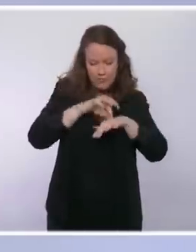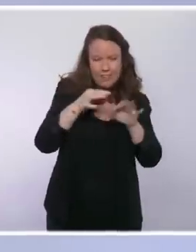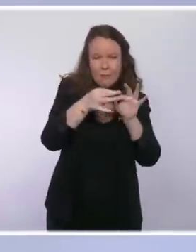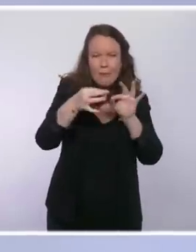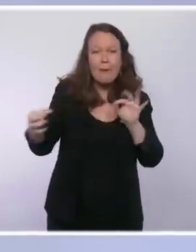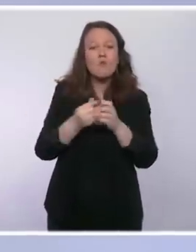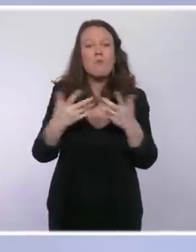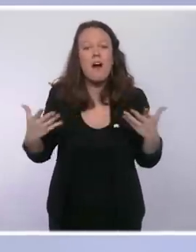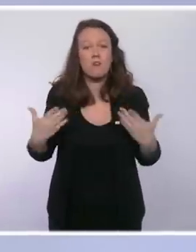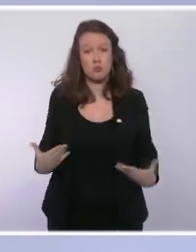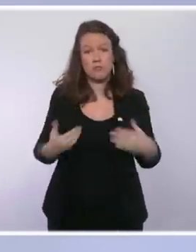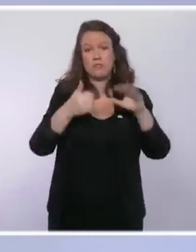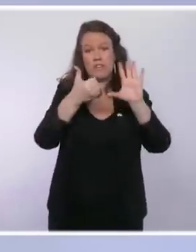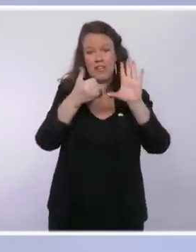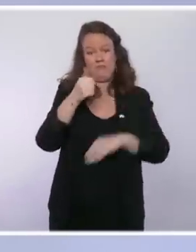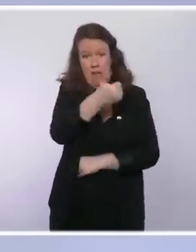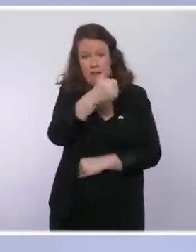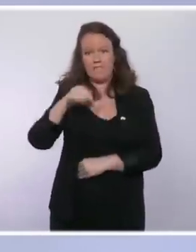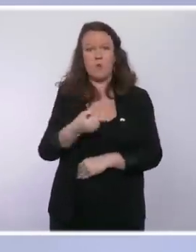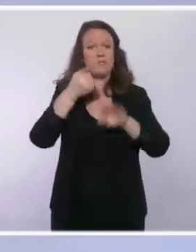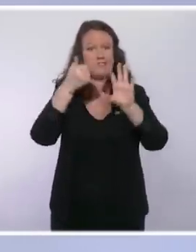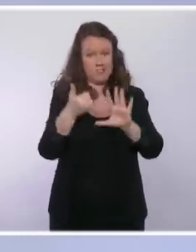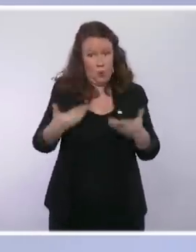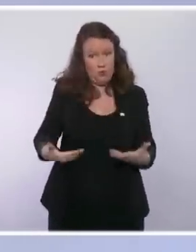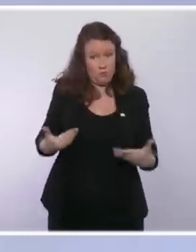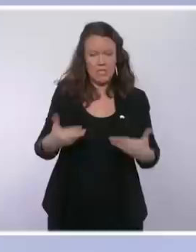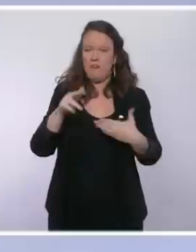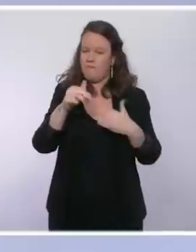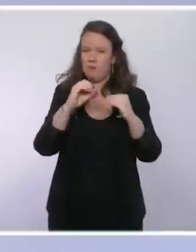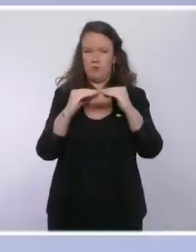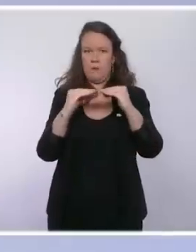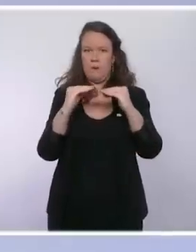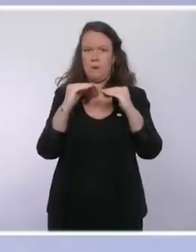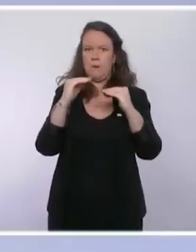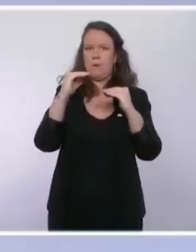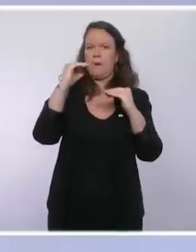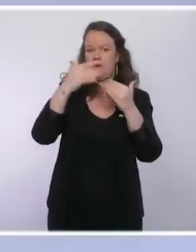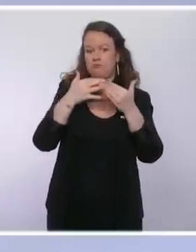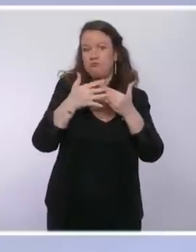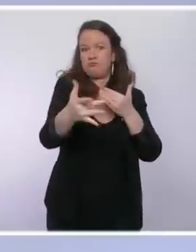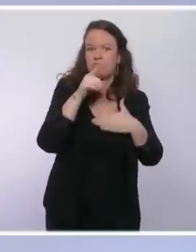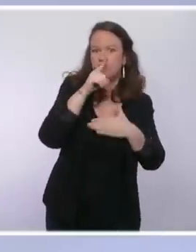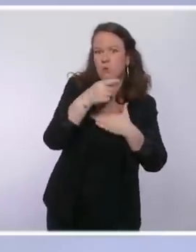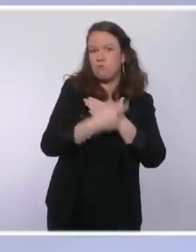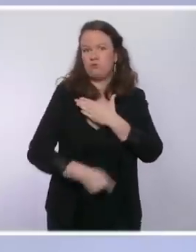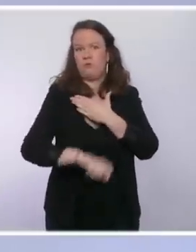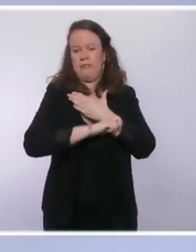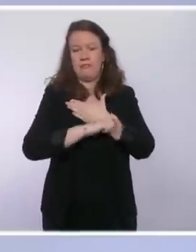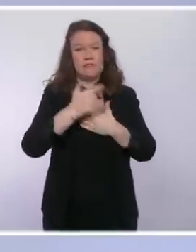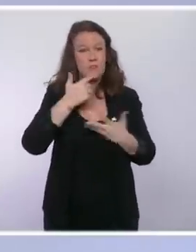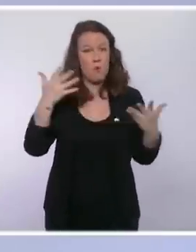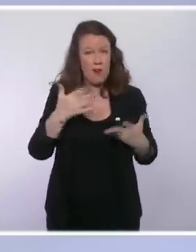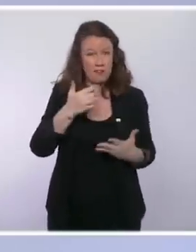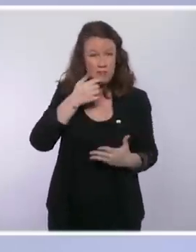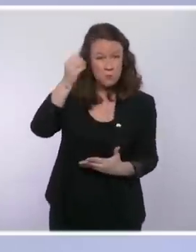et qui devrait très probablement continuer à augmenter dans les prochains jours et les prochaines semaines. Le nombre de cas quotidiens augmente de près de